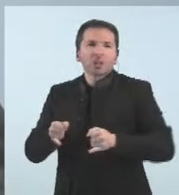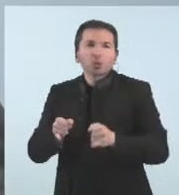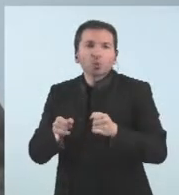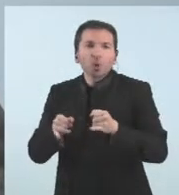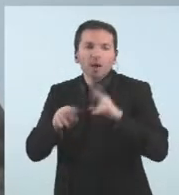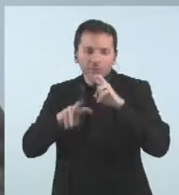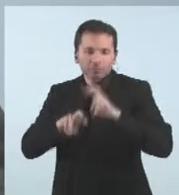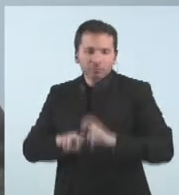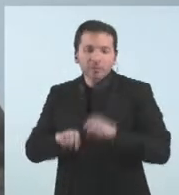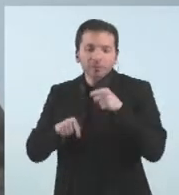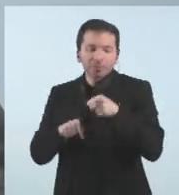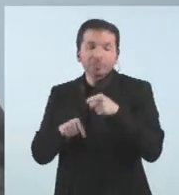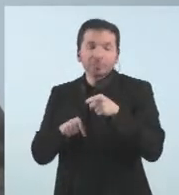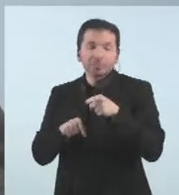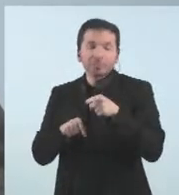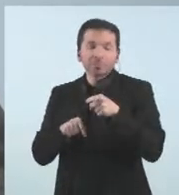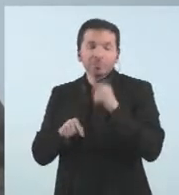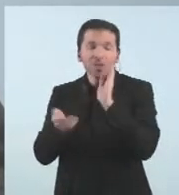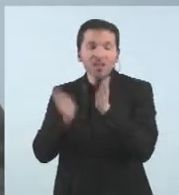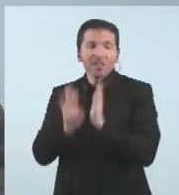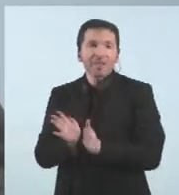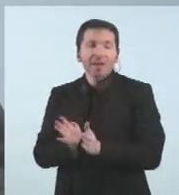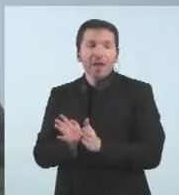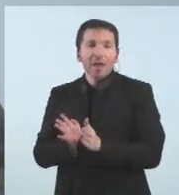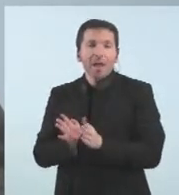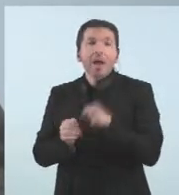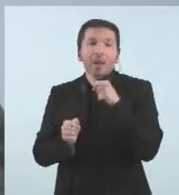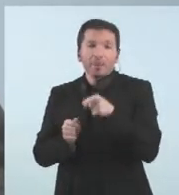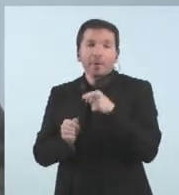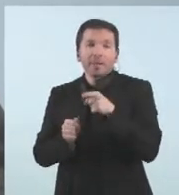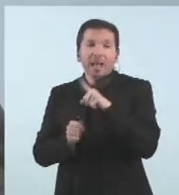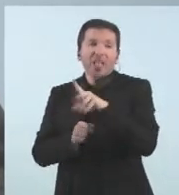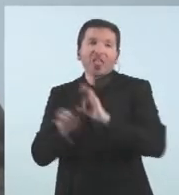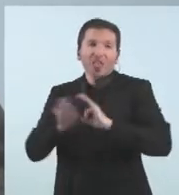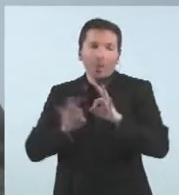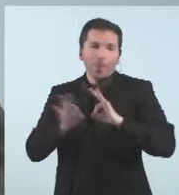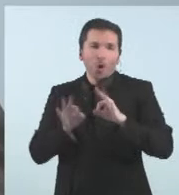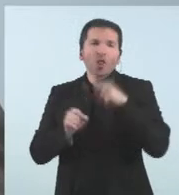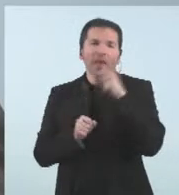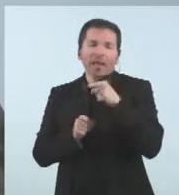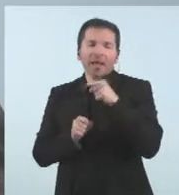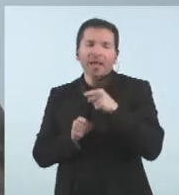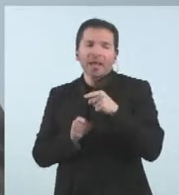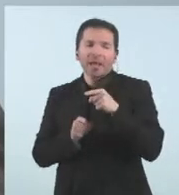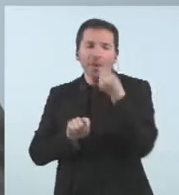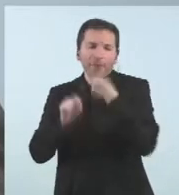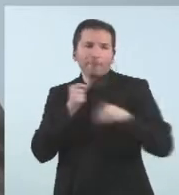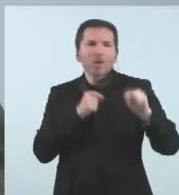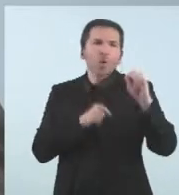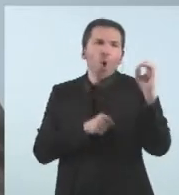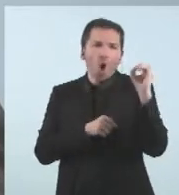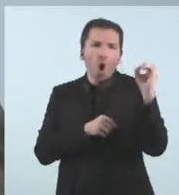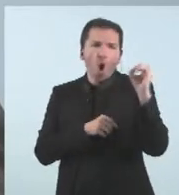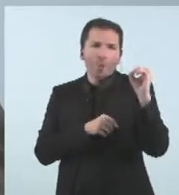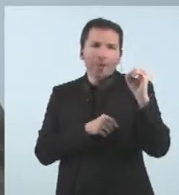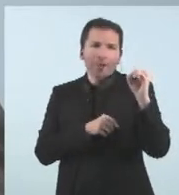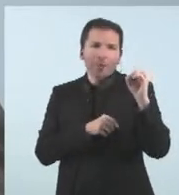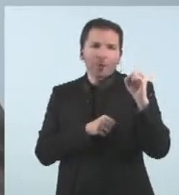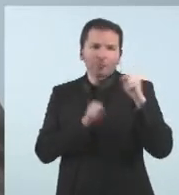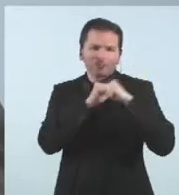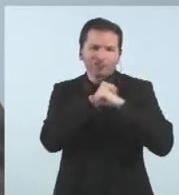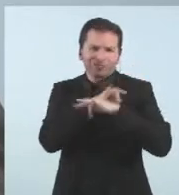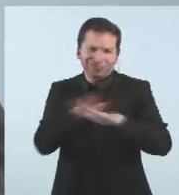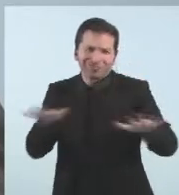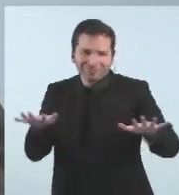com epidemiològic del que estem veient ara que el 100% és Òmicron que és el que passa a més a tot arreu és a dir, quan entra Òmicron desplaça absolutament Delta.